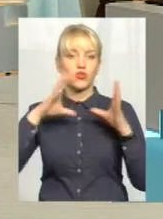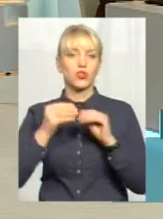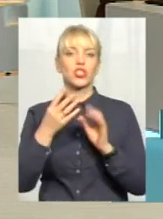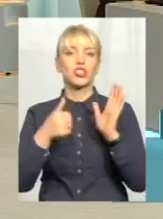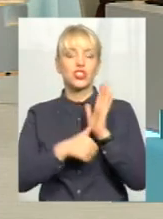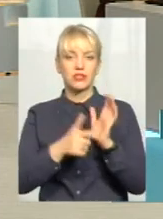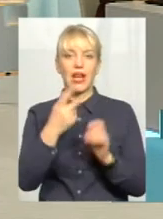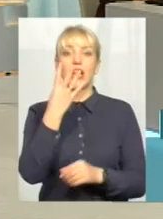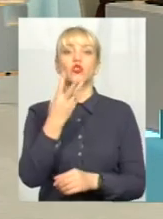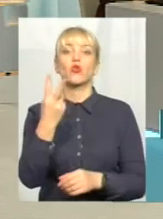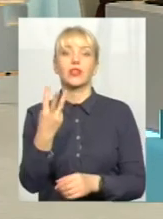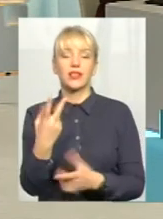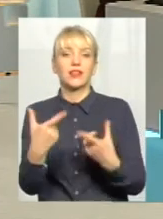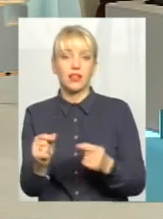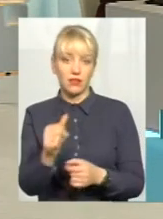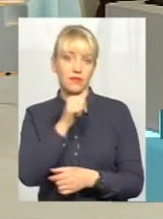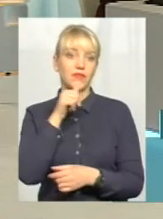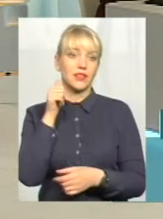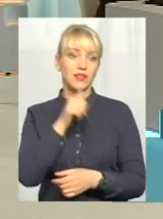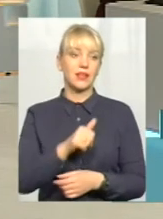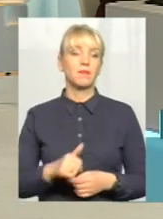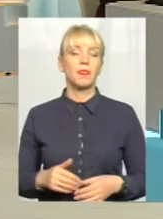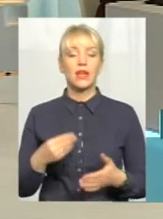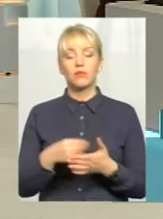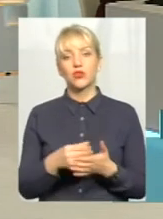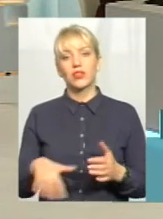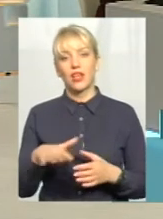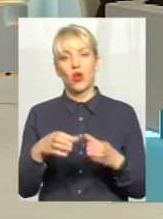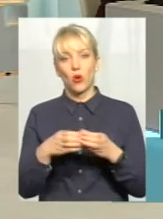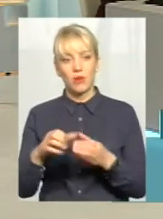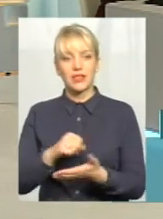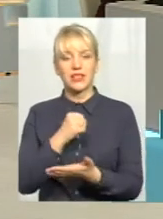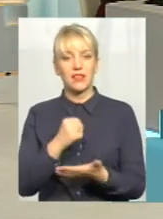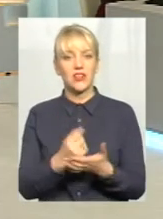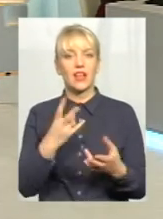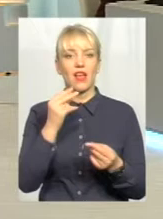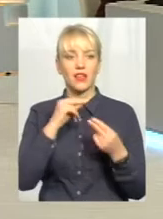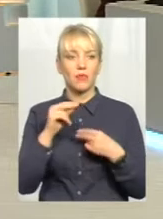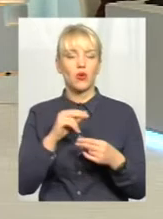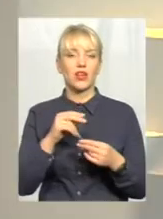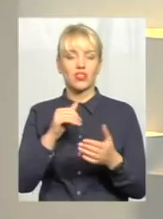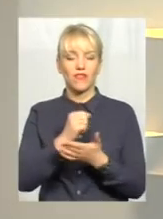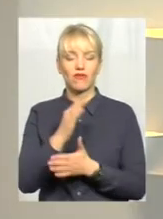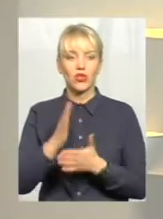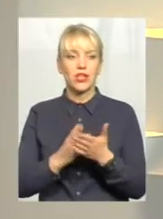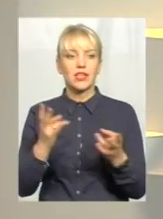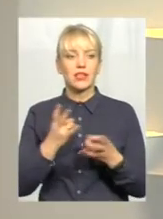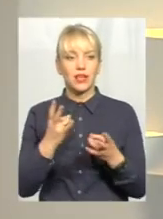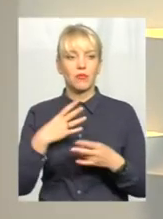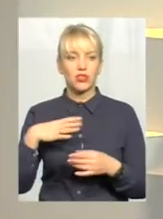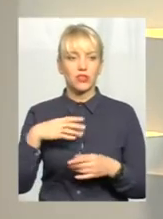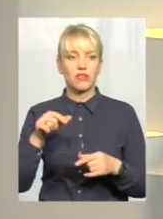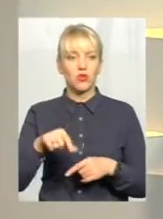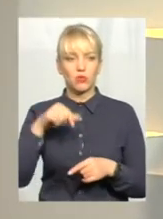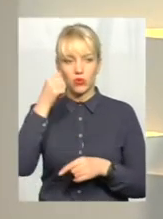43D в тіні. Бюджети та громад затверджені. На які покращення в інфраструктурі слід очікувати вже цьогоріч?